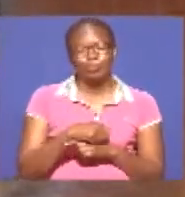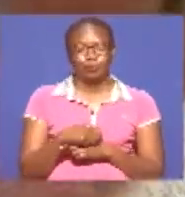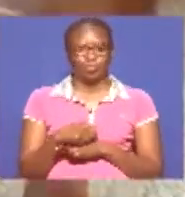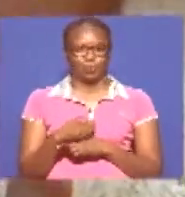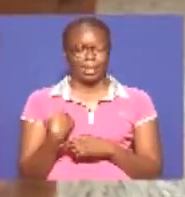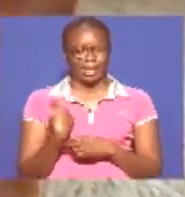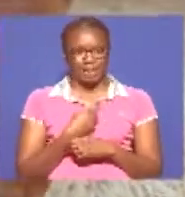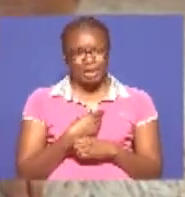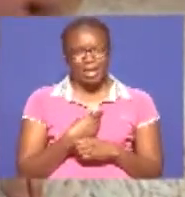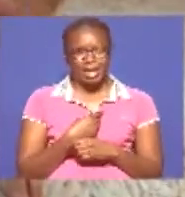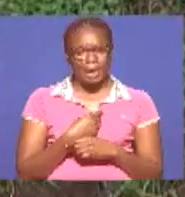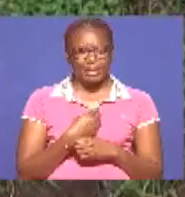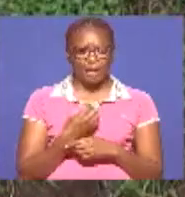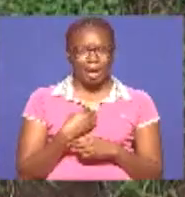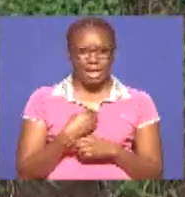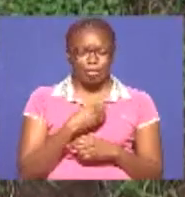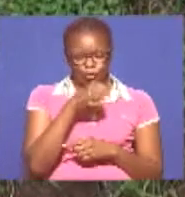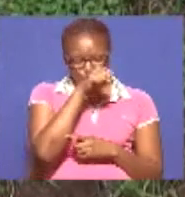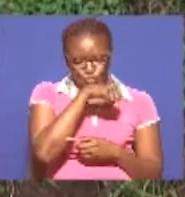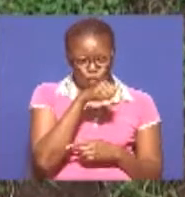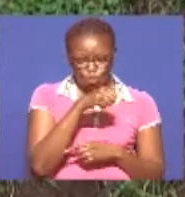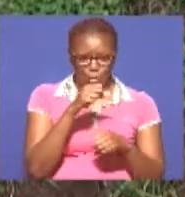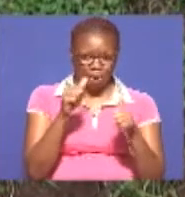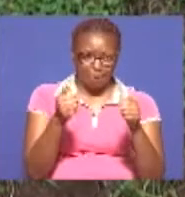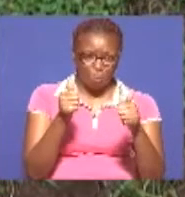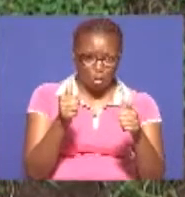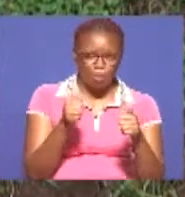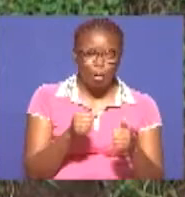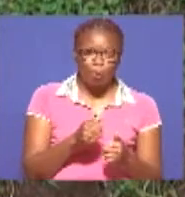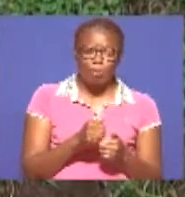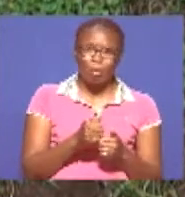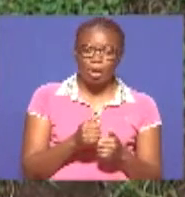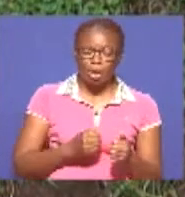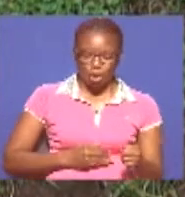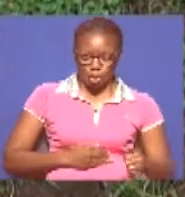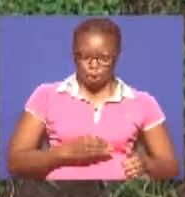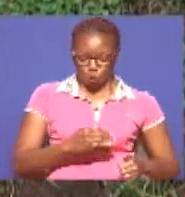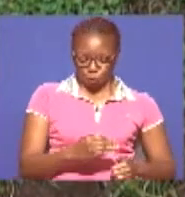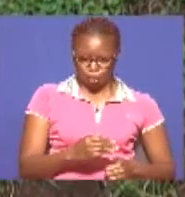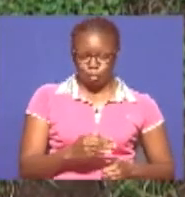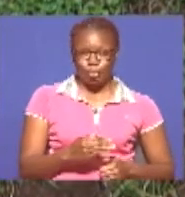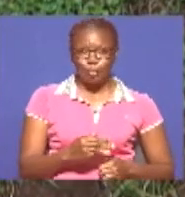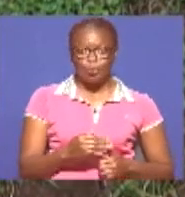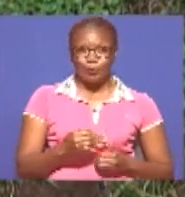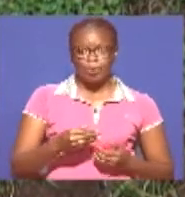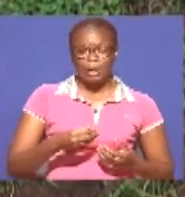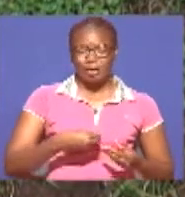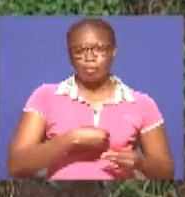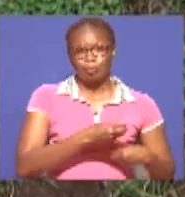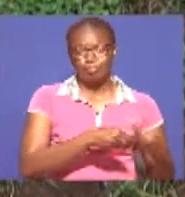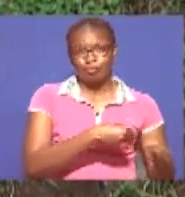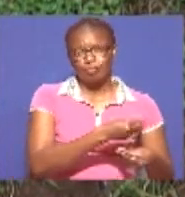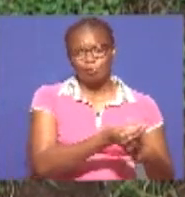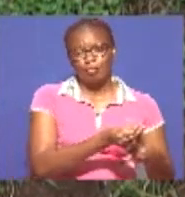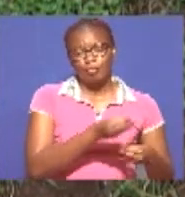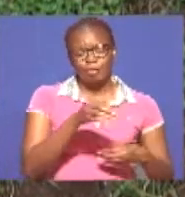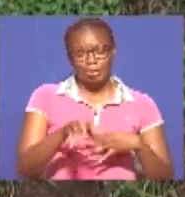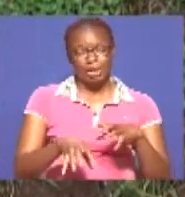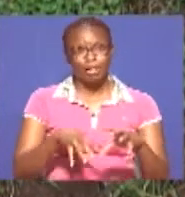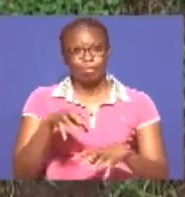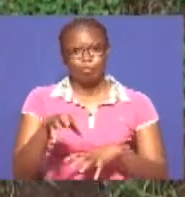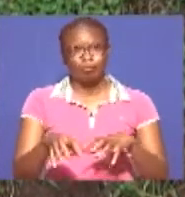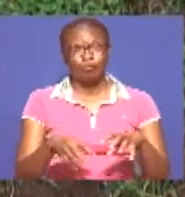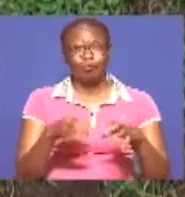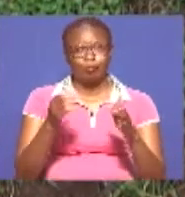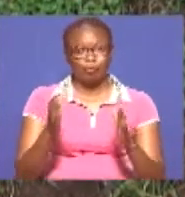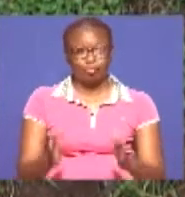Tunaweka wangurue, tuna wapea miba Kisha tunawawuzia wakulima Kwa hivo tuko na wale wakulima wanao